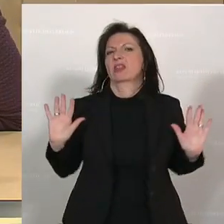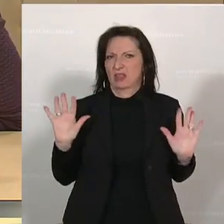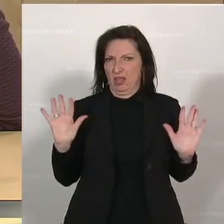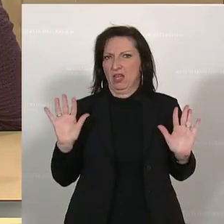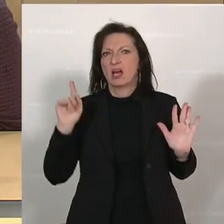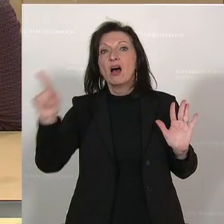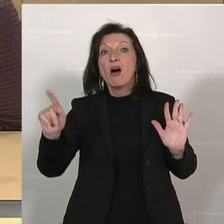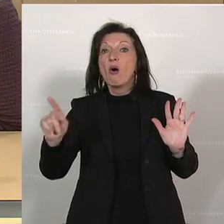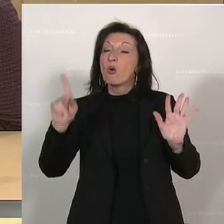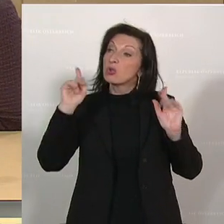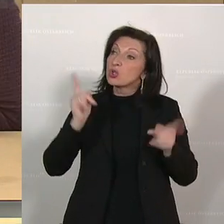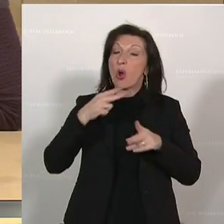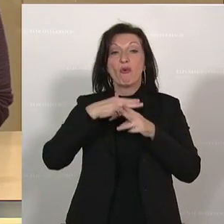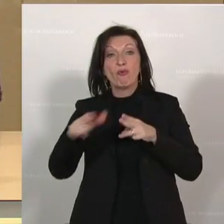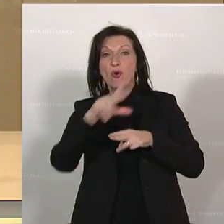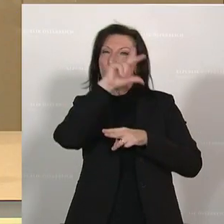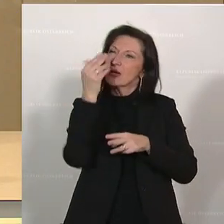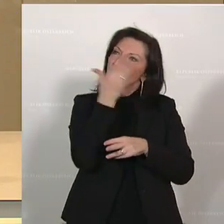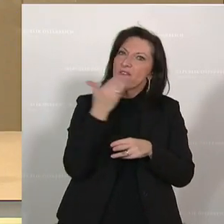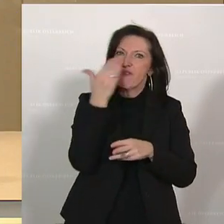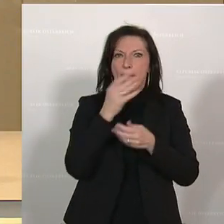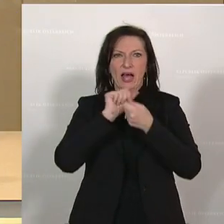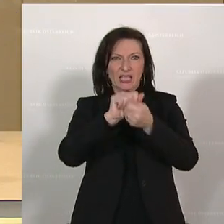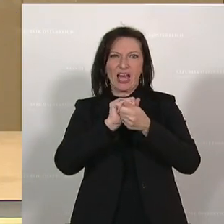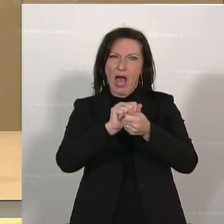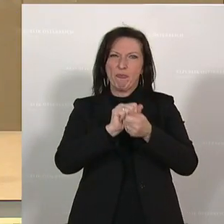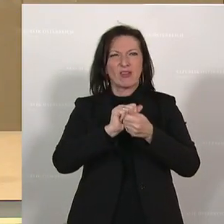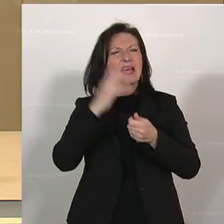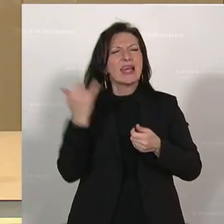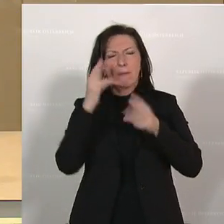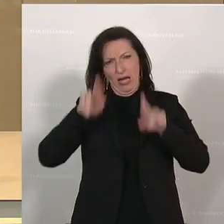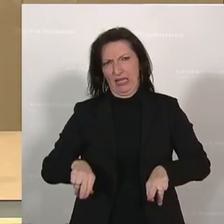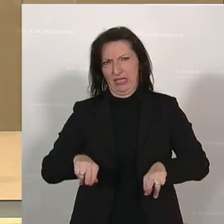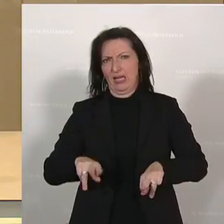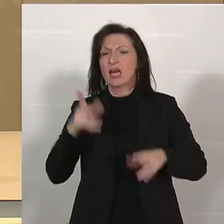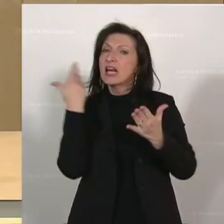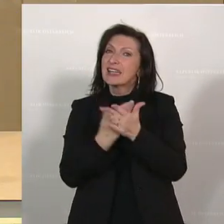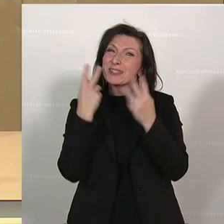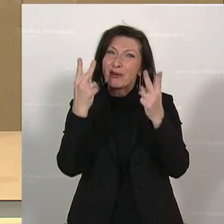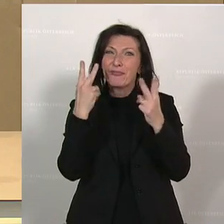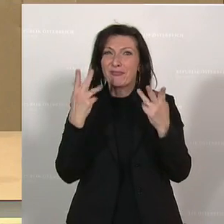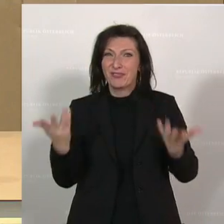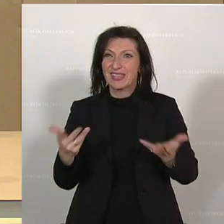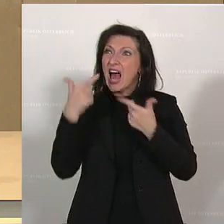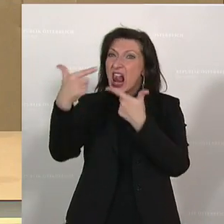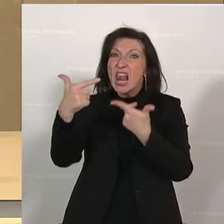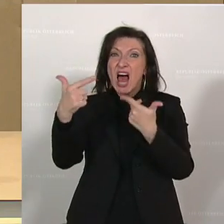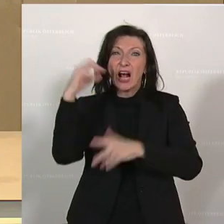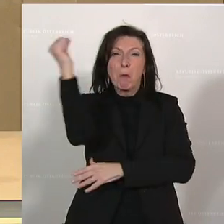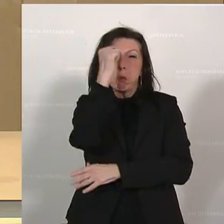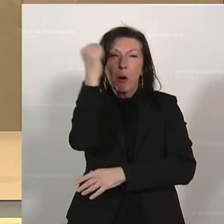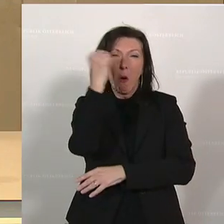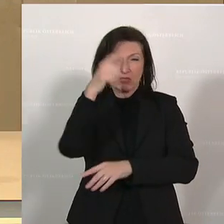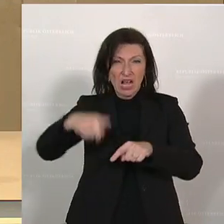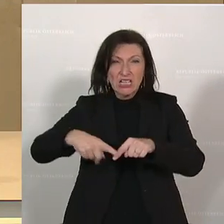für Menschlichkeit da zu sein. Und deswegen ist es ganz wichtig, und ich möchte ernst betonen, schauen wir nicht länger zu, wie es in den Lagern in Bosnien und